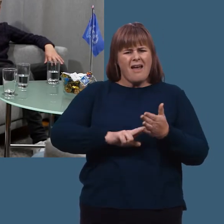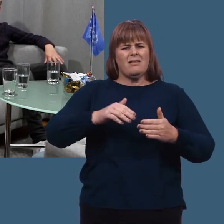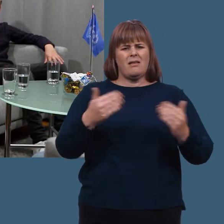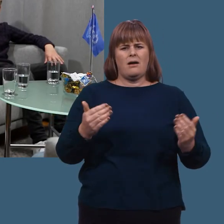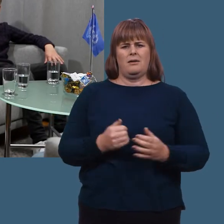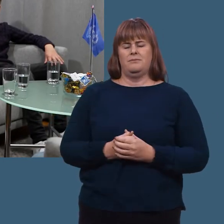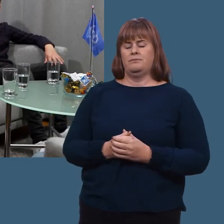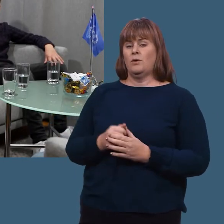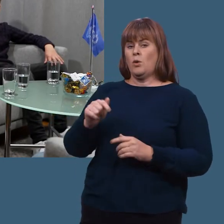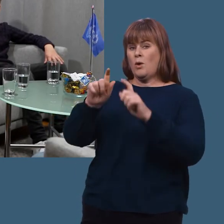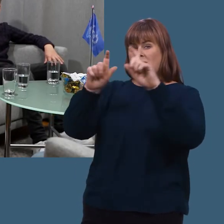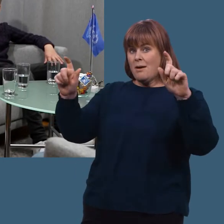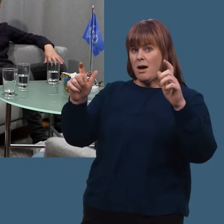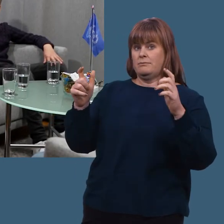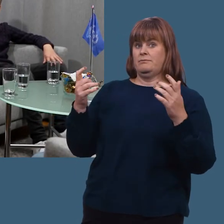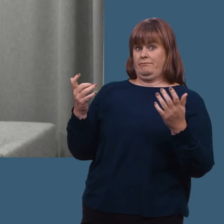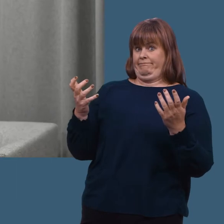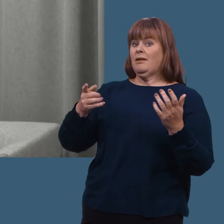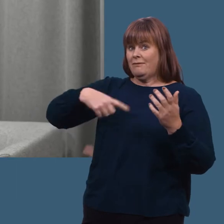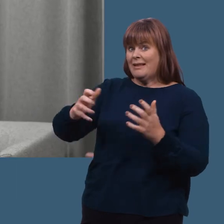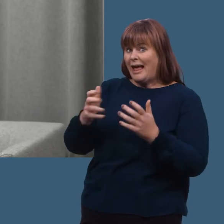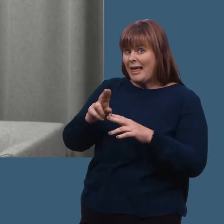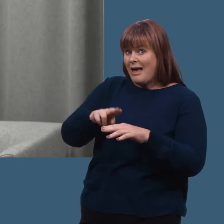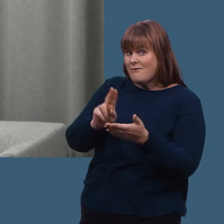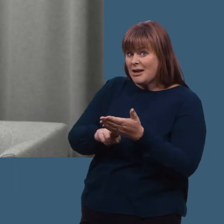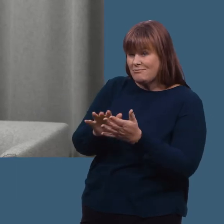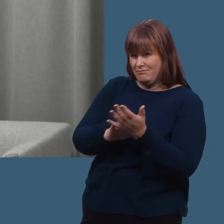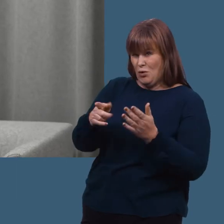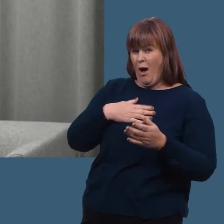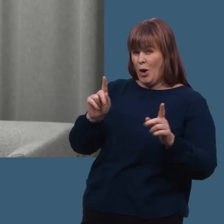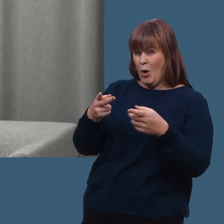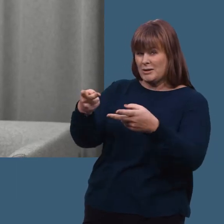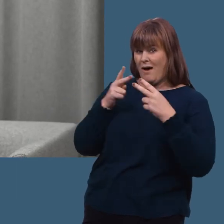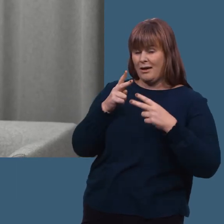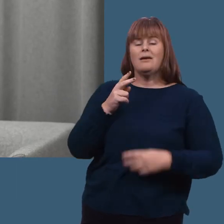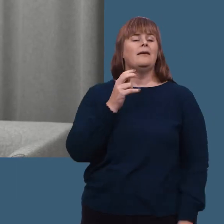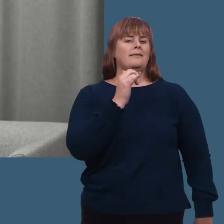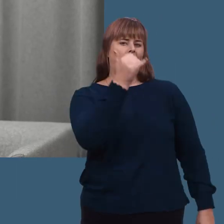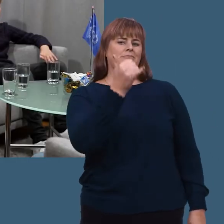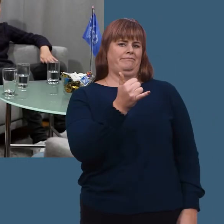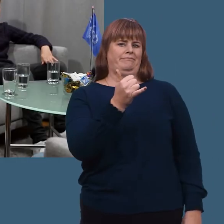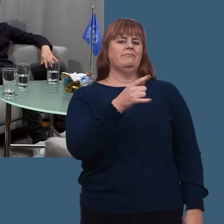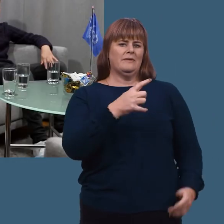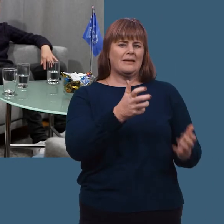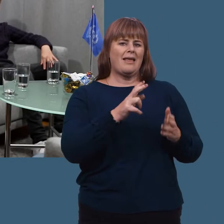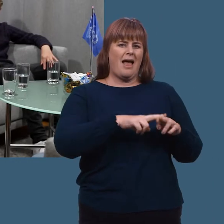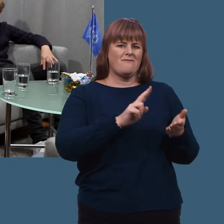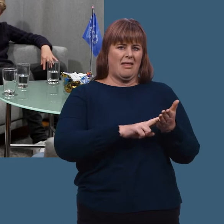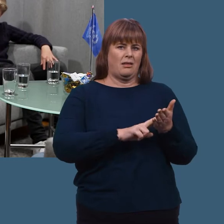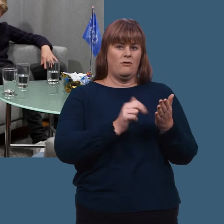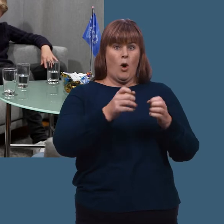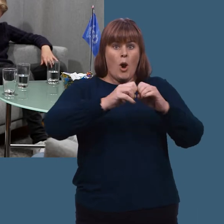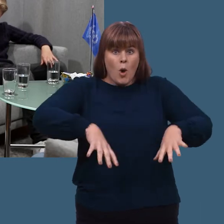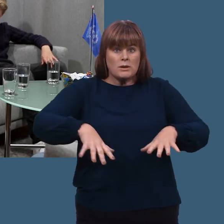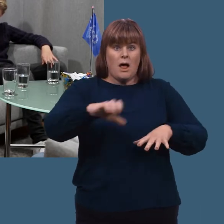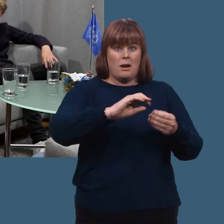tema for den sendingen er jo, trenger vi FN? Gå ut fra at ditt korte svar på det spørsmålet er. Det er ja. Altså FN kan ikke løse